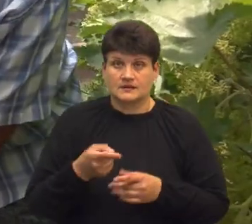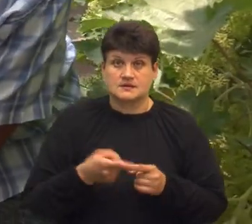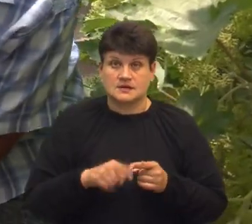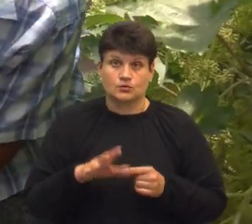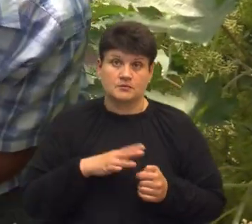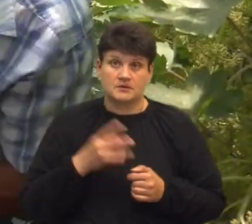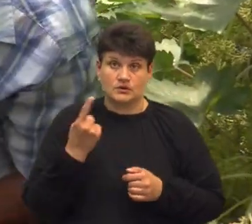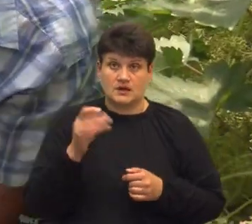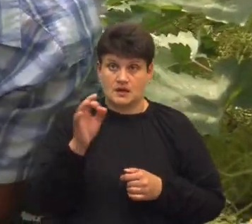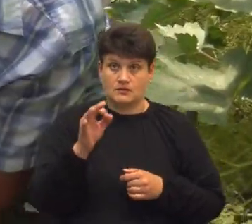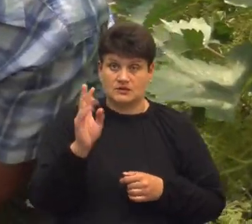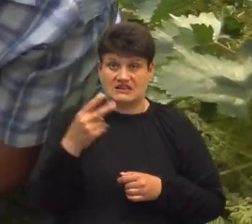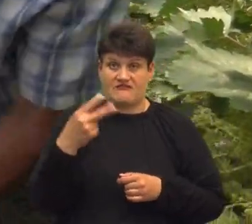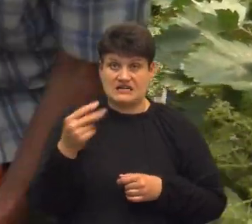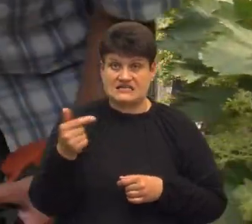величиною.